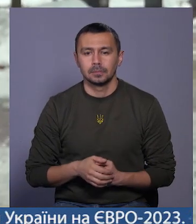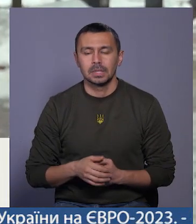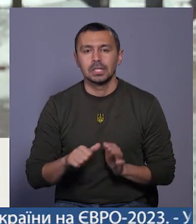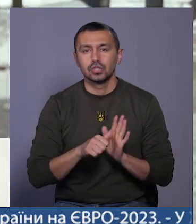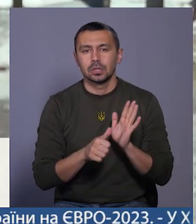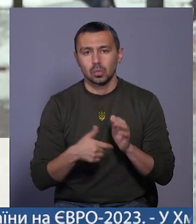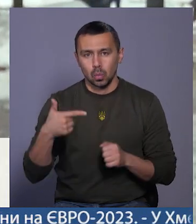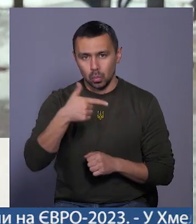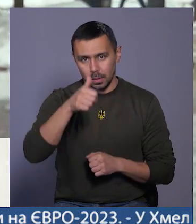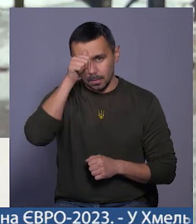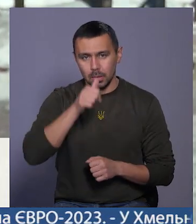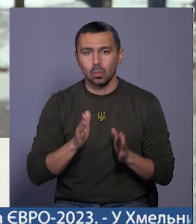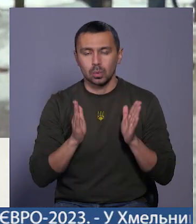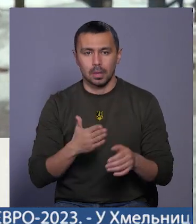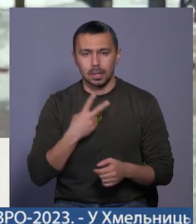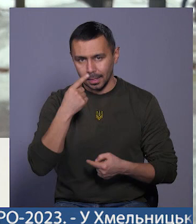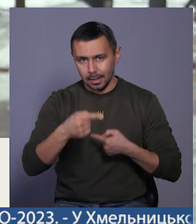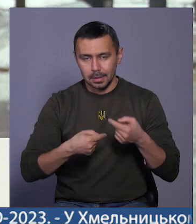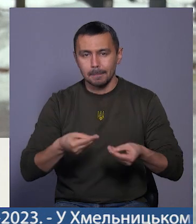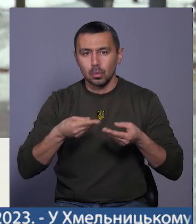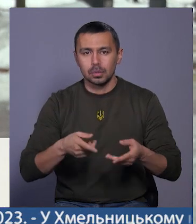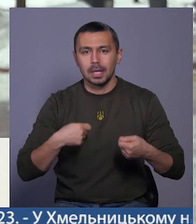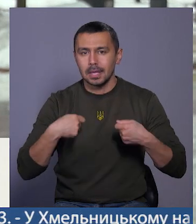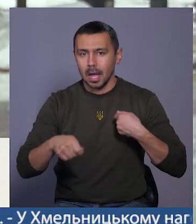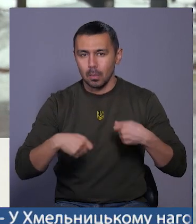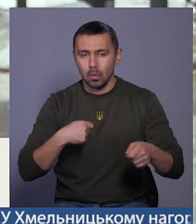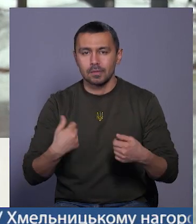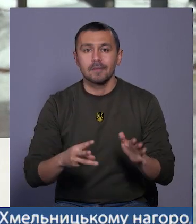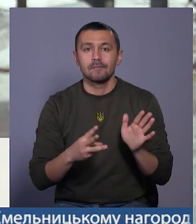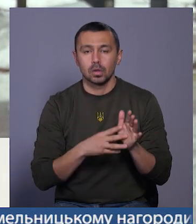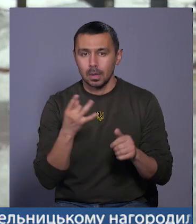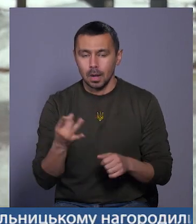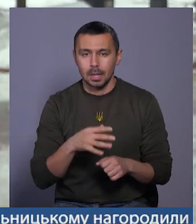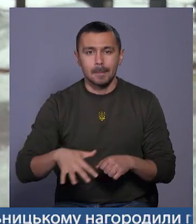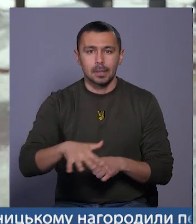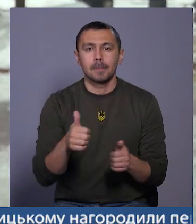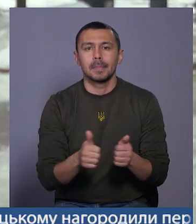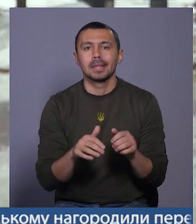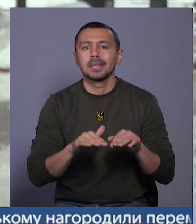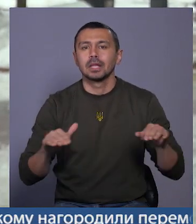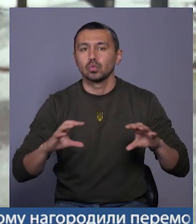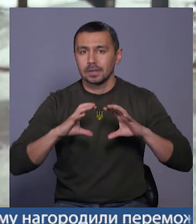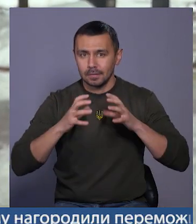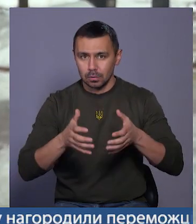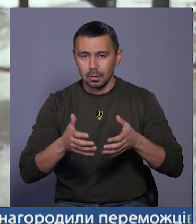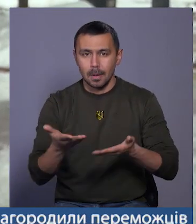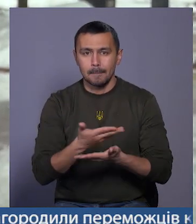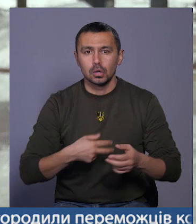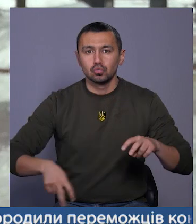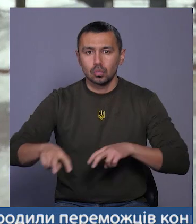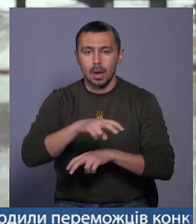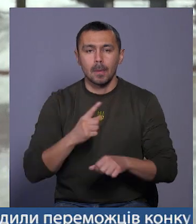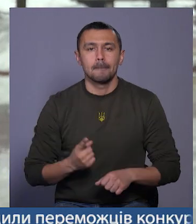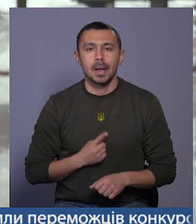16 грудня відбудеться наш традиційний благодійний ярмарок, вже восьмий, на майданчику біля «Дитячого світу». Ми шукаємо